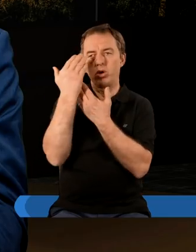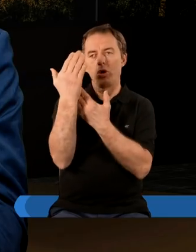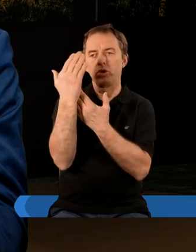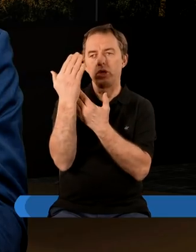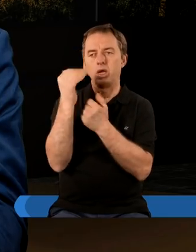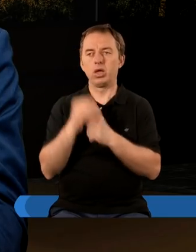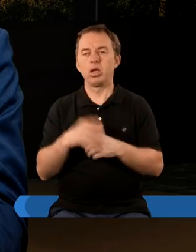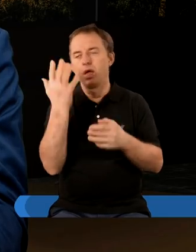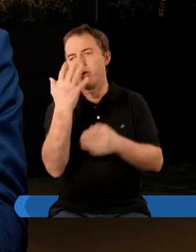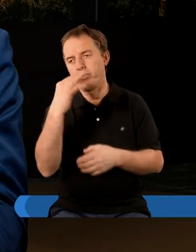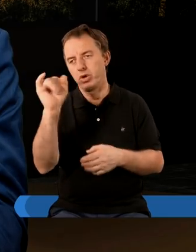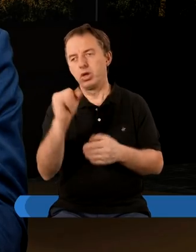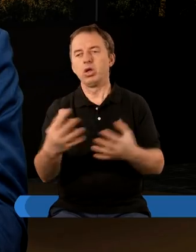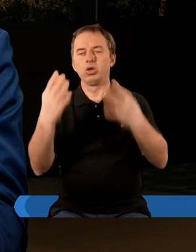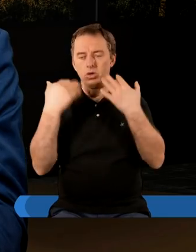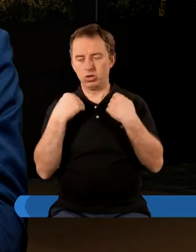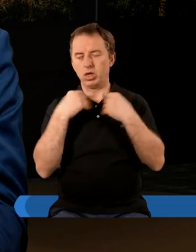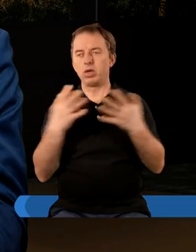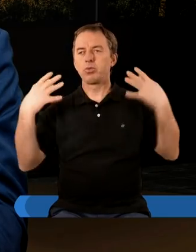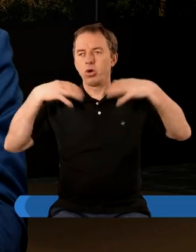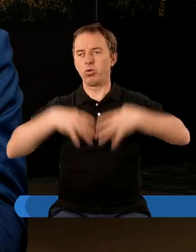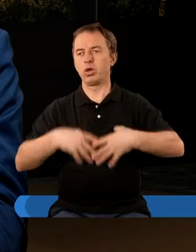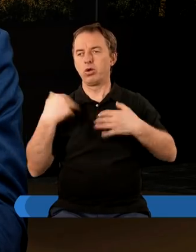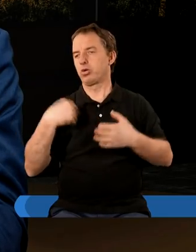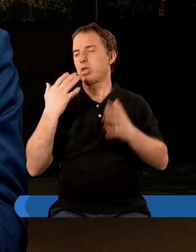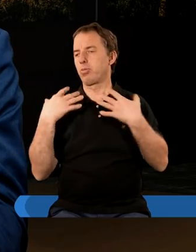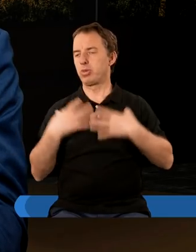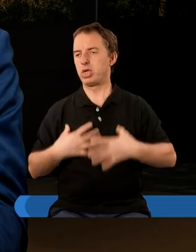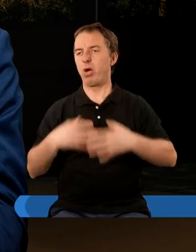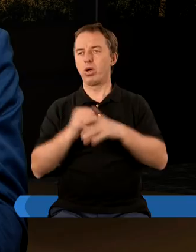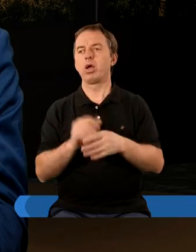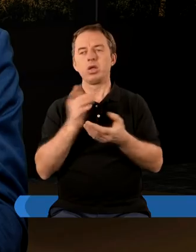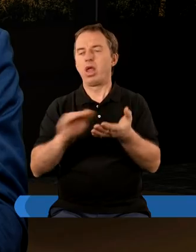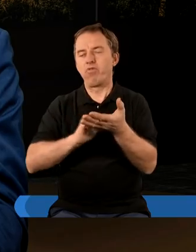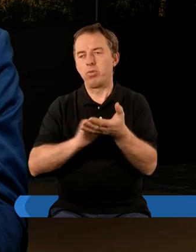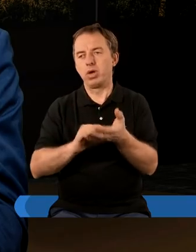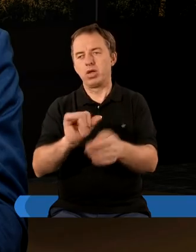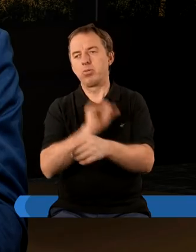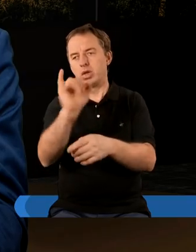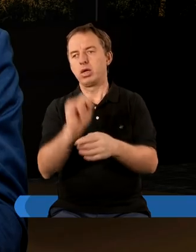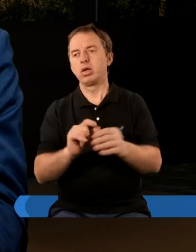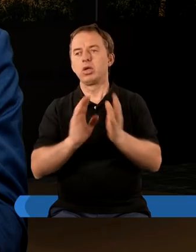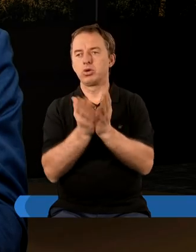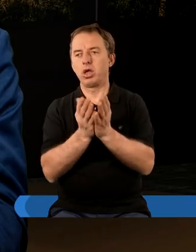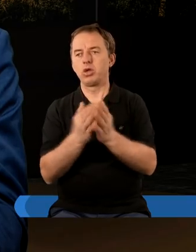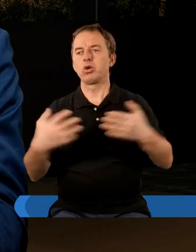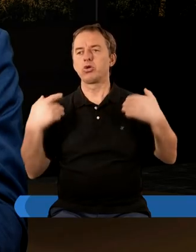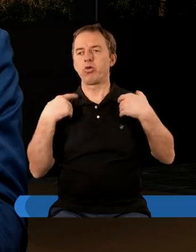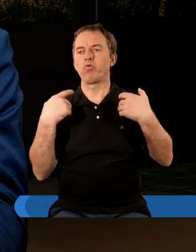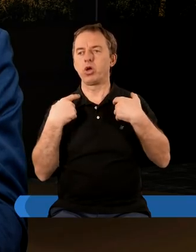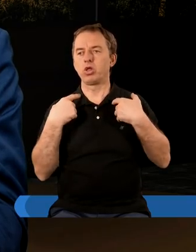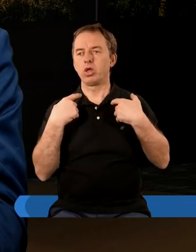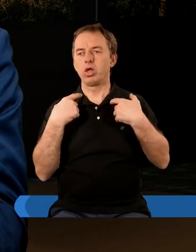godni zwycięzca zostanie przeobleczony w szaty białe i nie wymarzę imienia jego z księgi